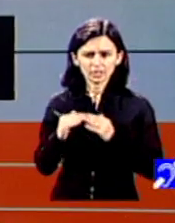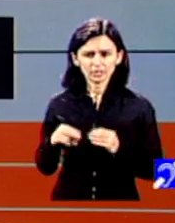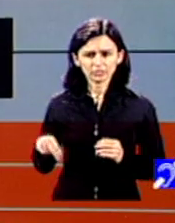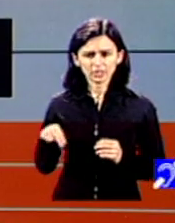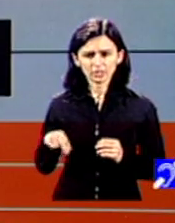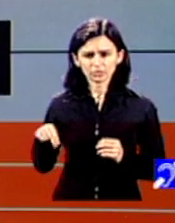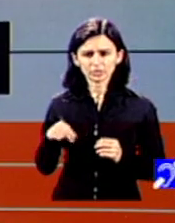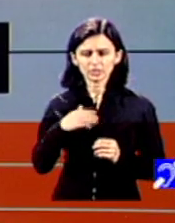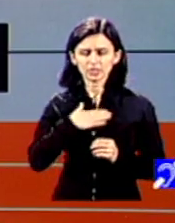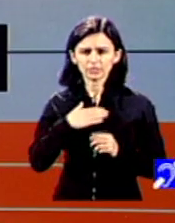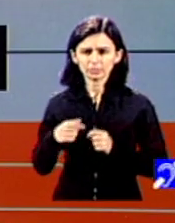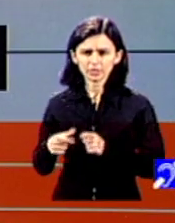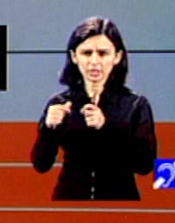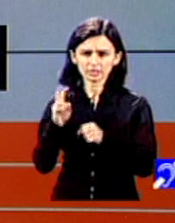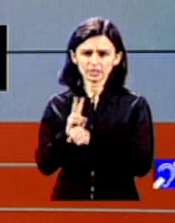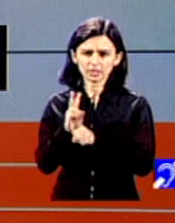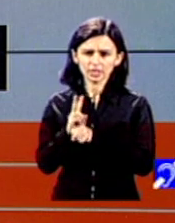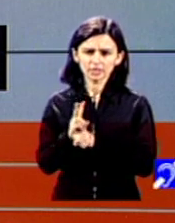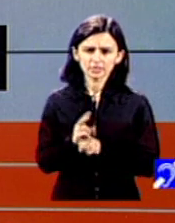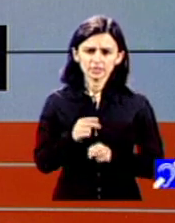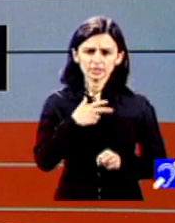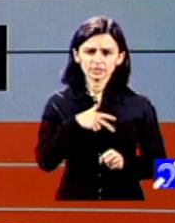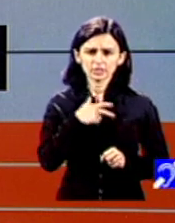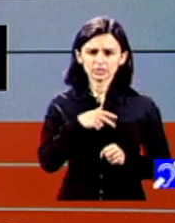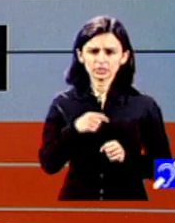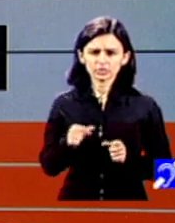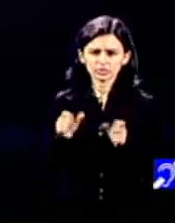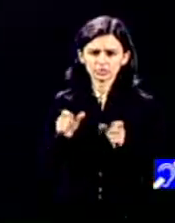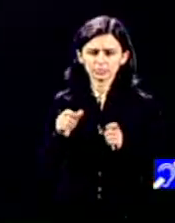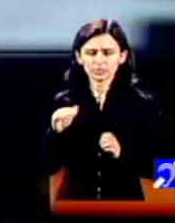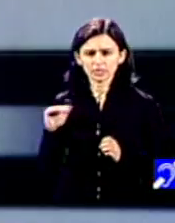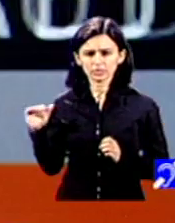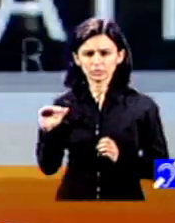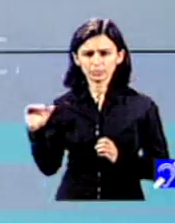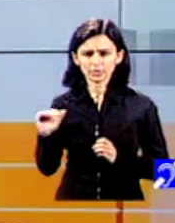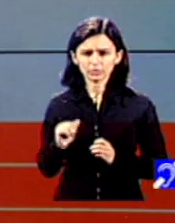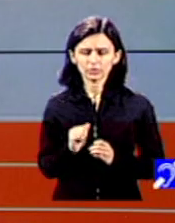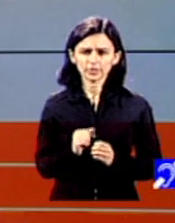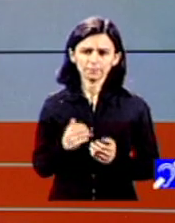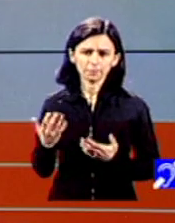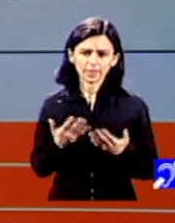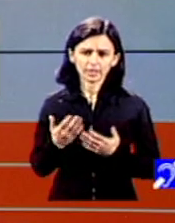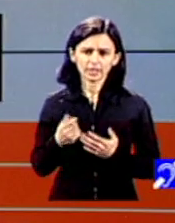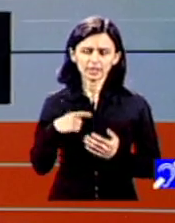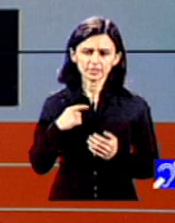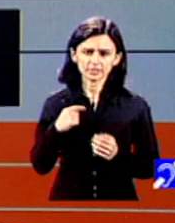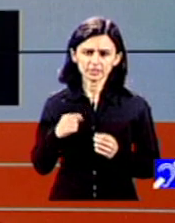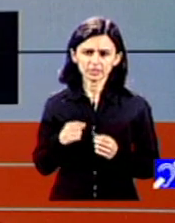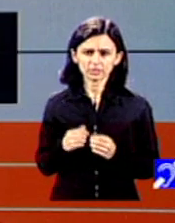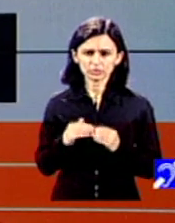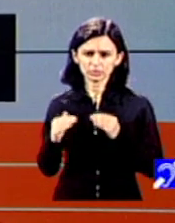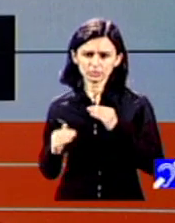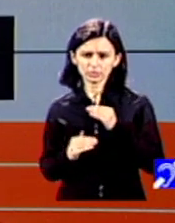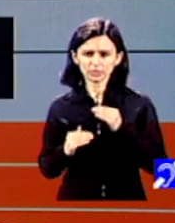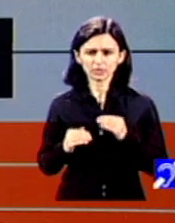avem DGASPC-urile, Direcțiile Generale de Asistență Socială și Protecția Copilului, care sunt sub Consiliul